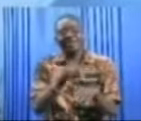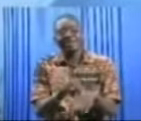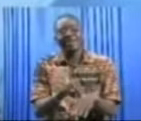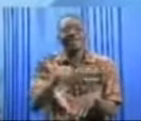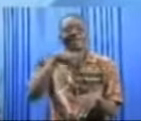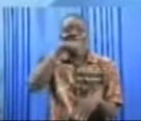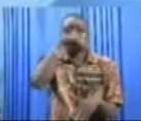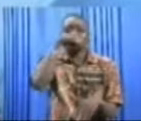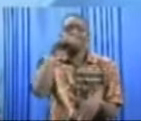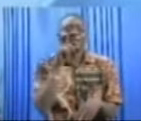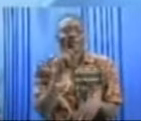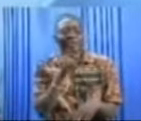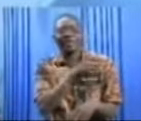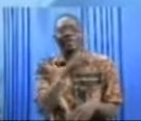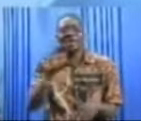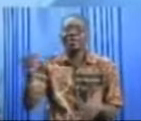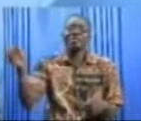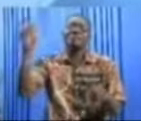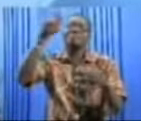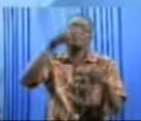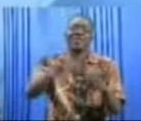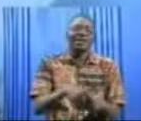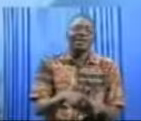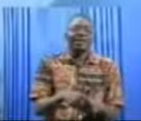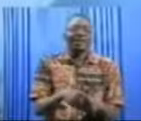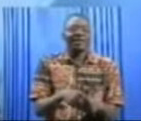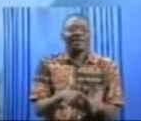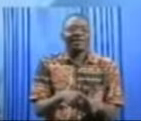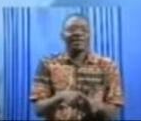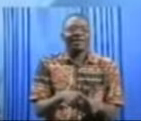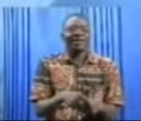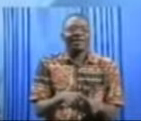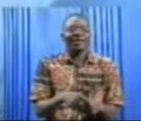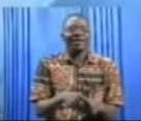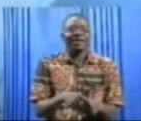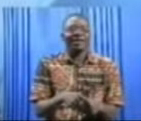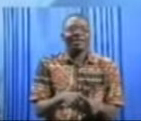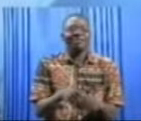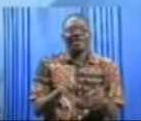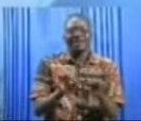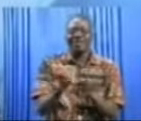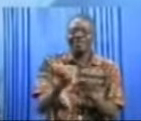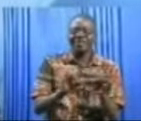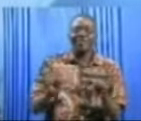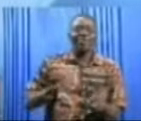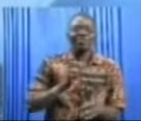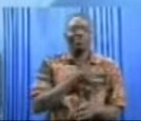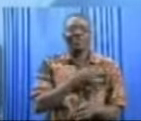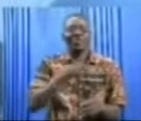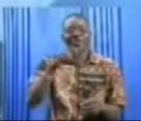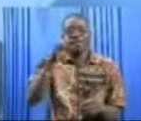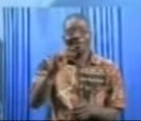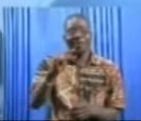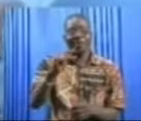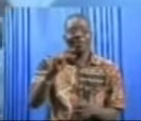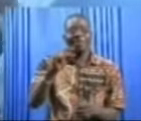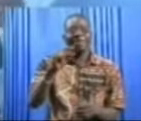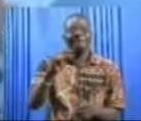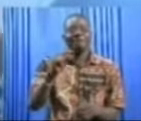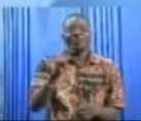qui auraient peut-être un partenariat, je crois bien. Expliquez-nous un peu, est-ce qu